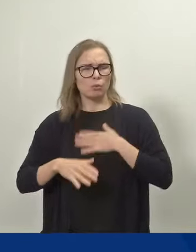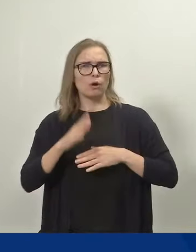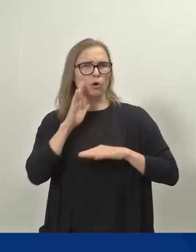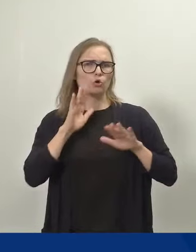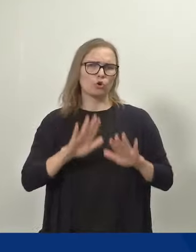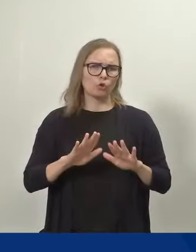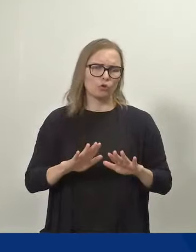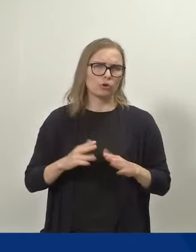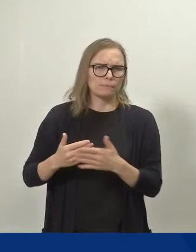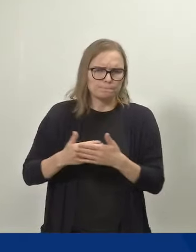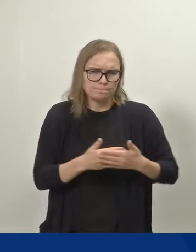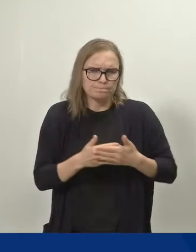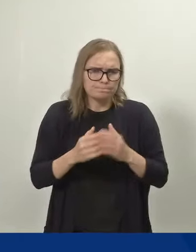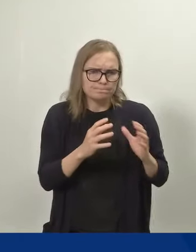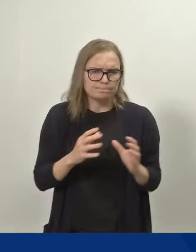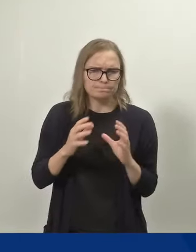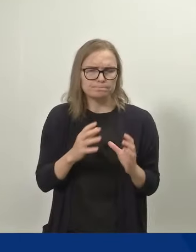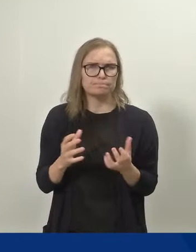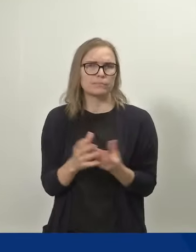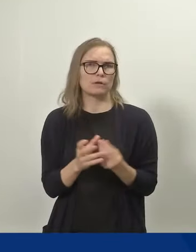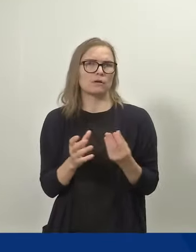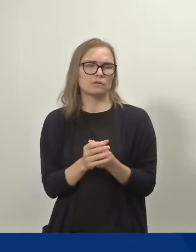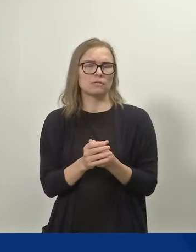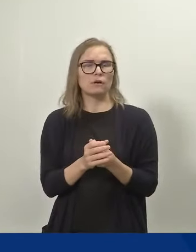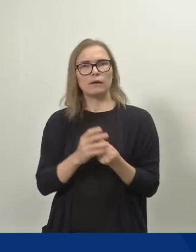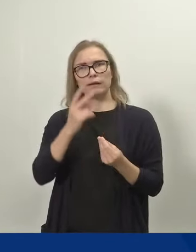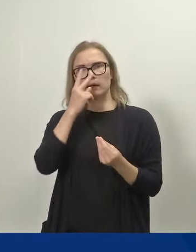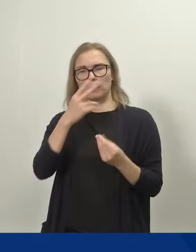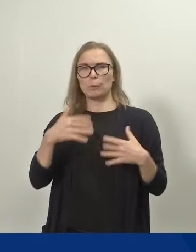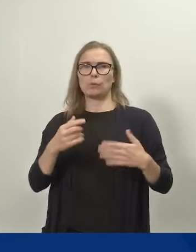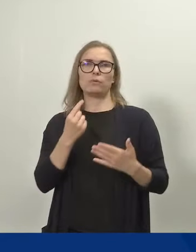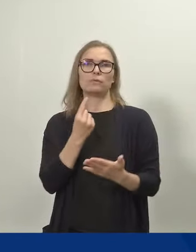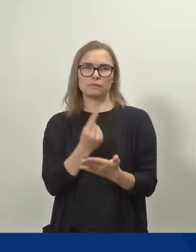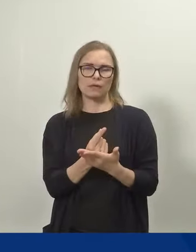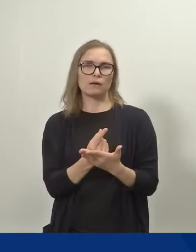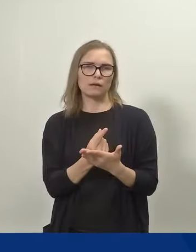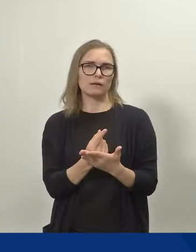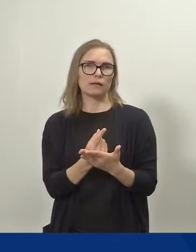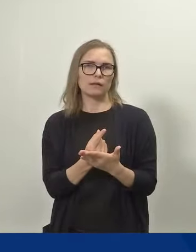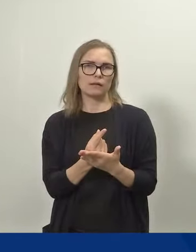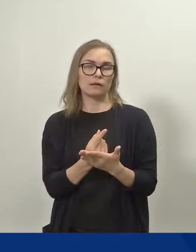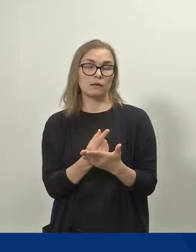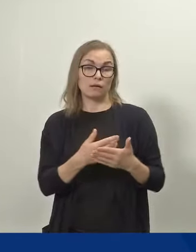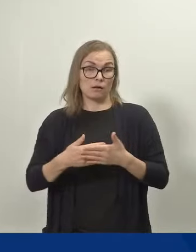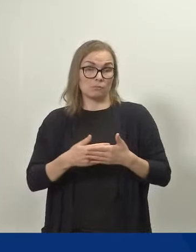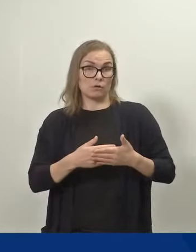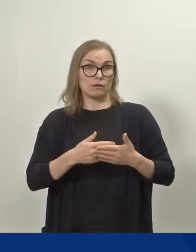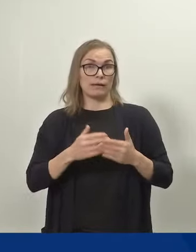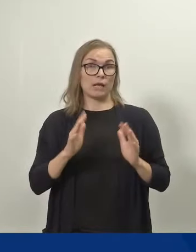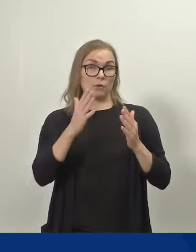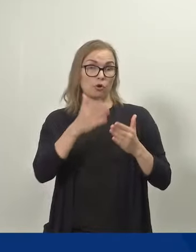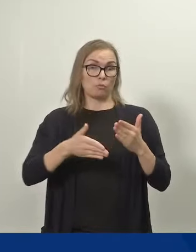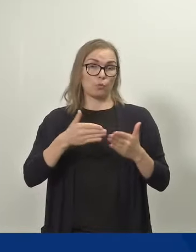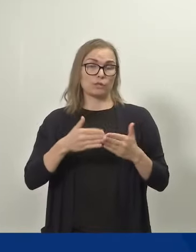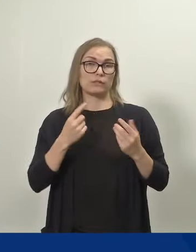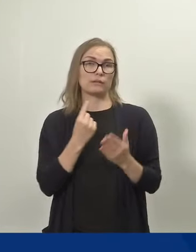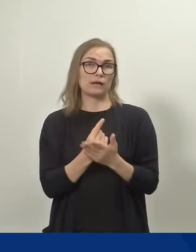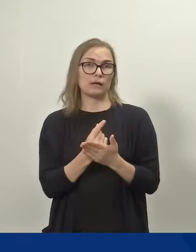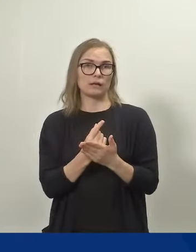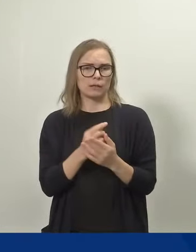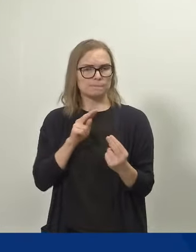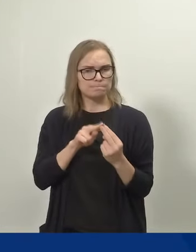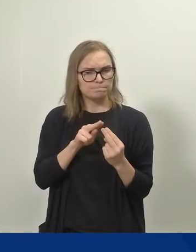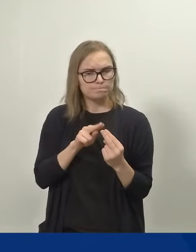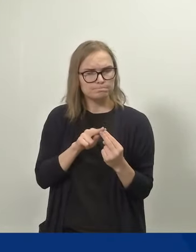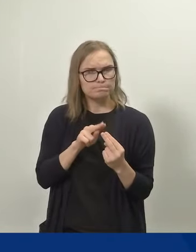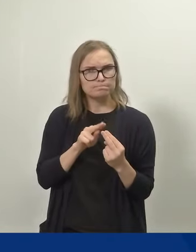lapsen kanssa ja ne näkee sen arvon koko sille loppuelämälle ja sille suhteelle, mikä